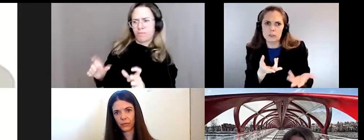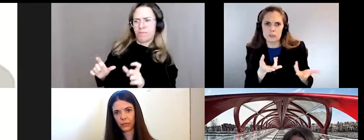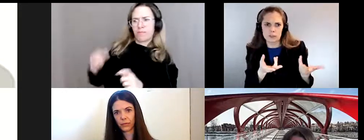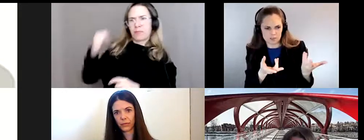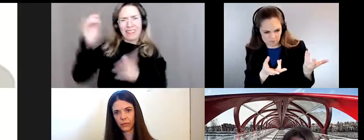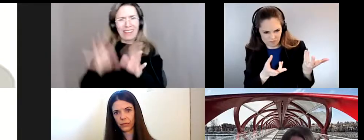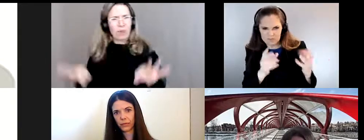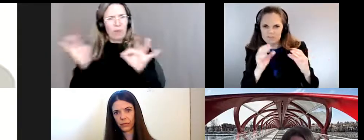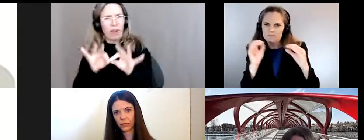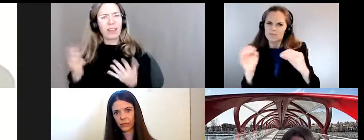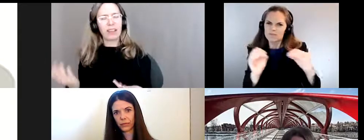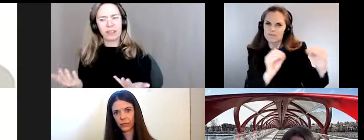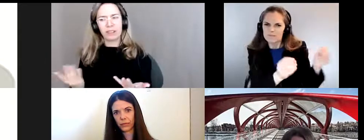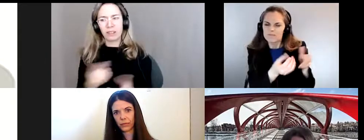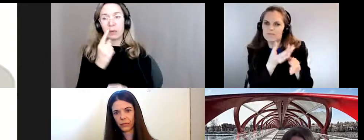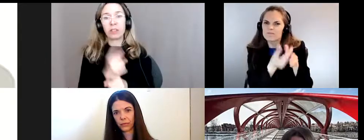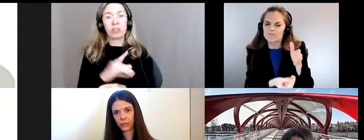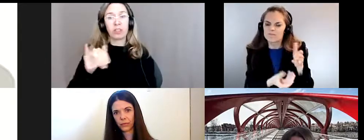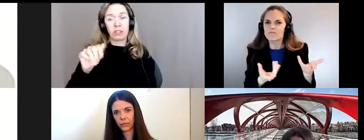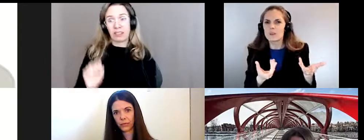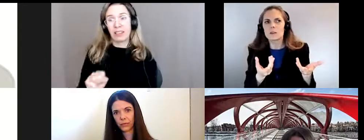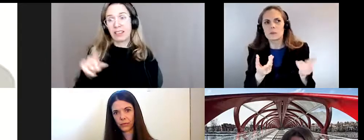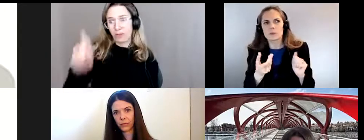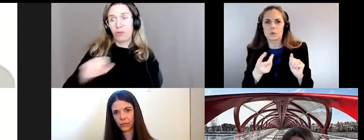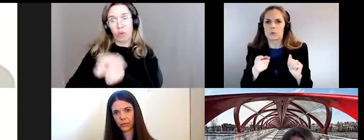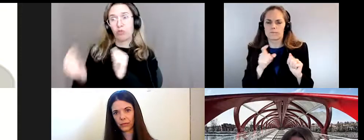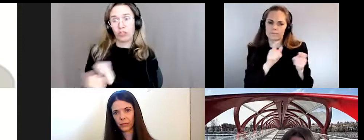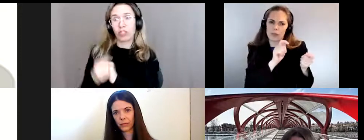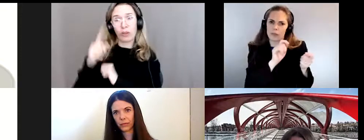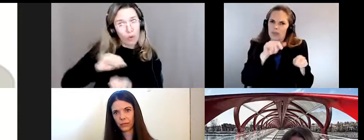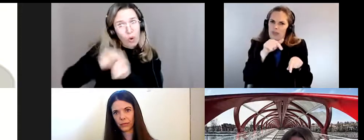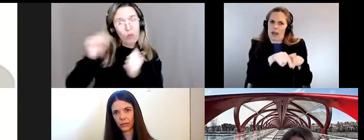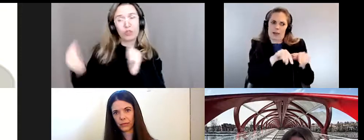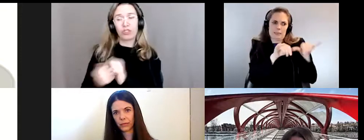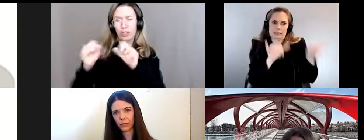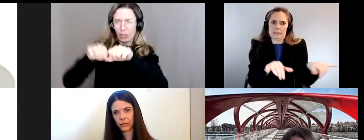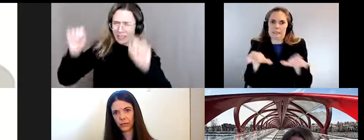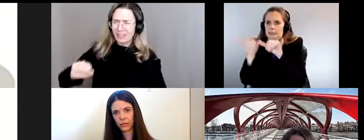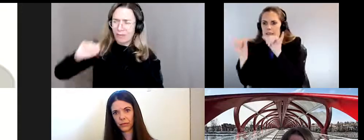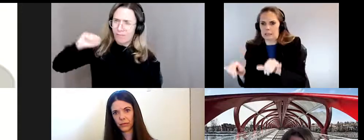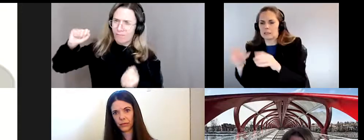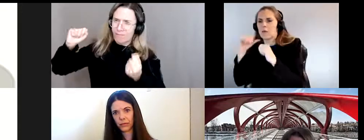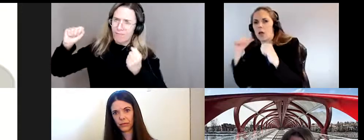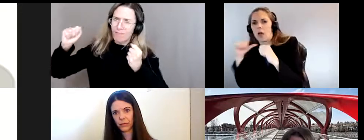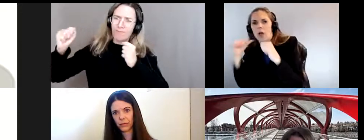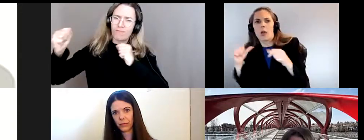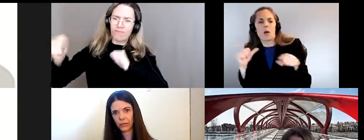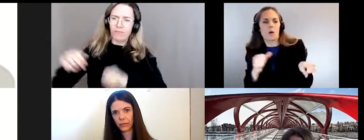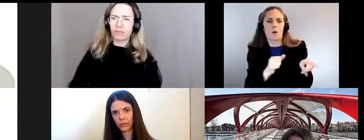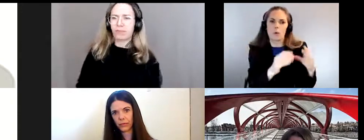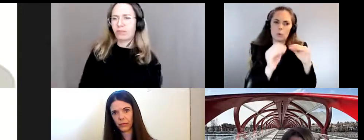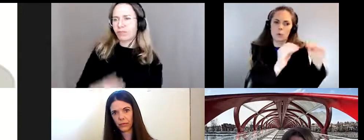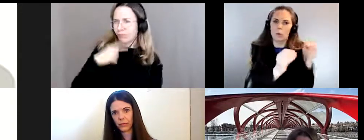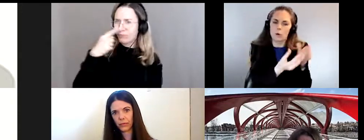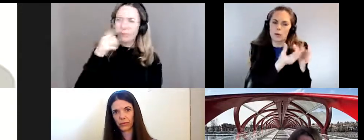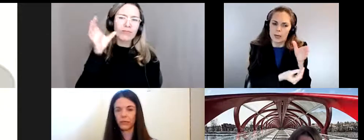essentielles et comme tu le dis c'est ce qu'on doit changer nous devons changer ce système donc je suis curieuse de t